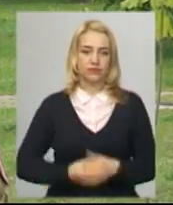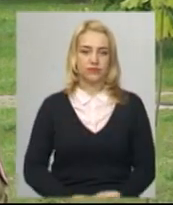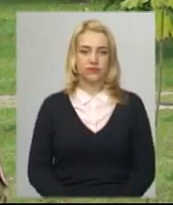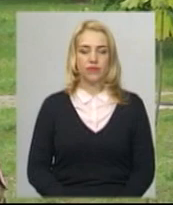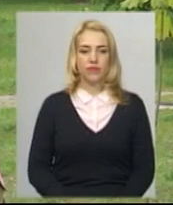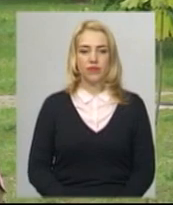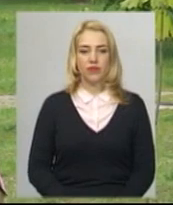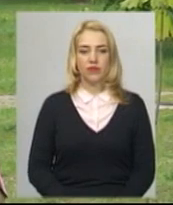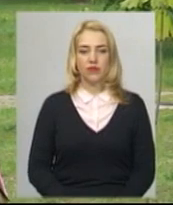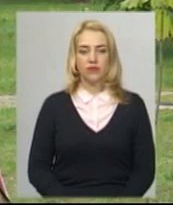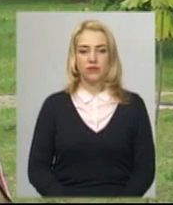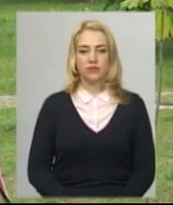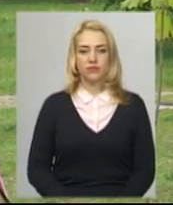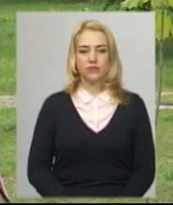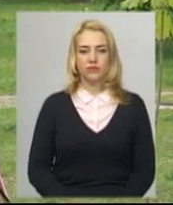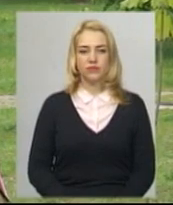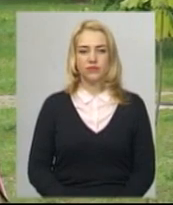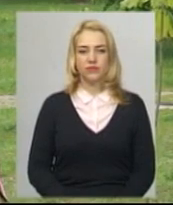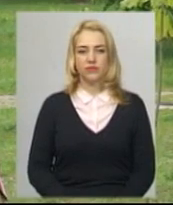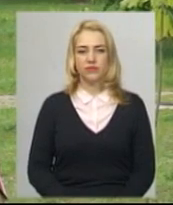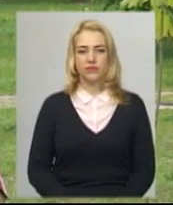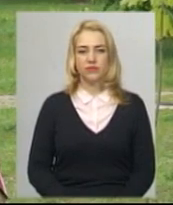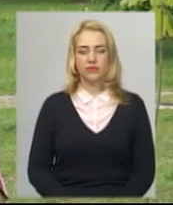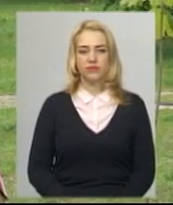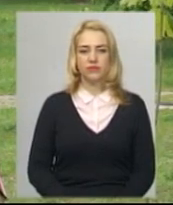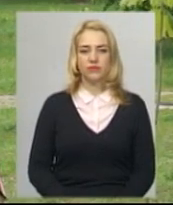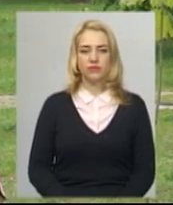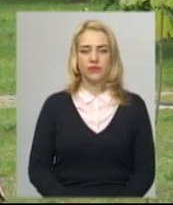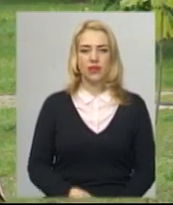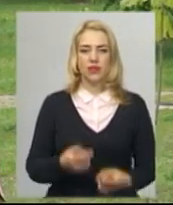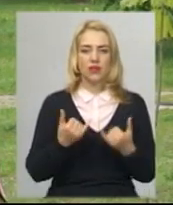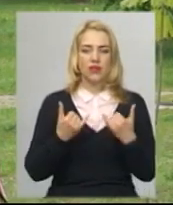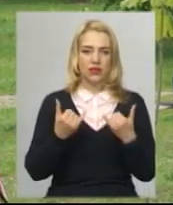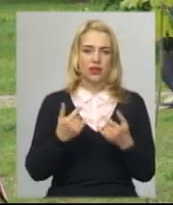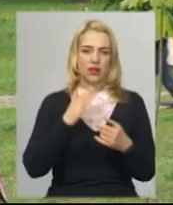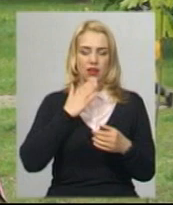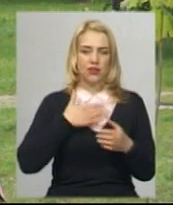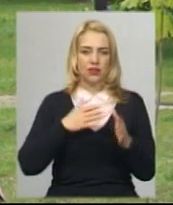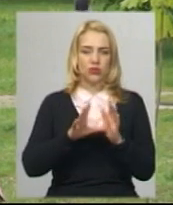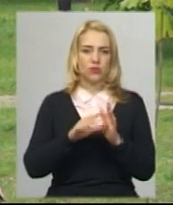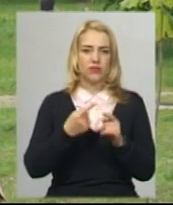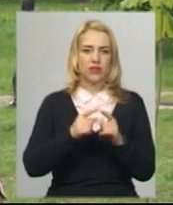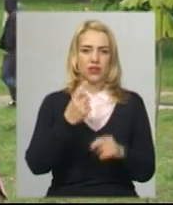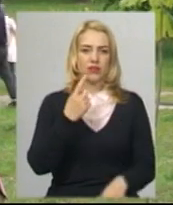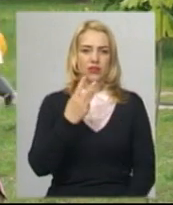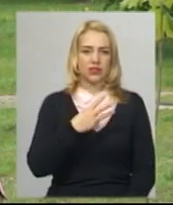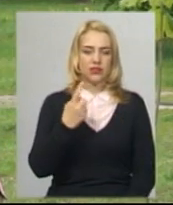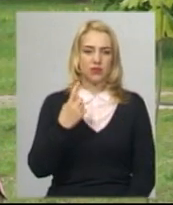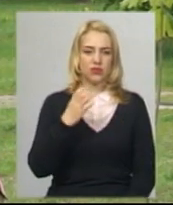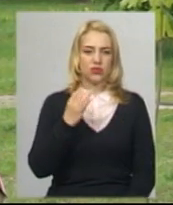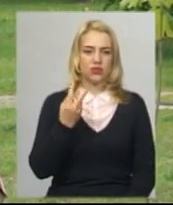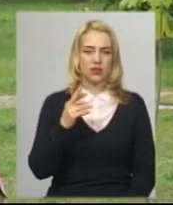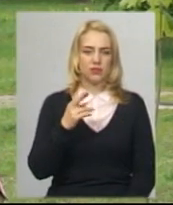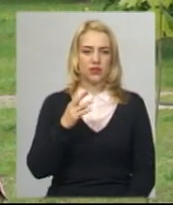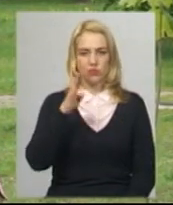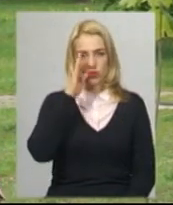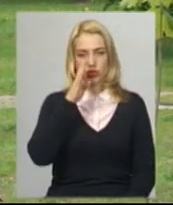І в крайній день, це жалобний день для нашої бригади, 31 серпня, Тимощук